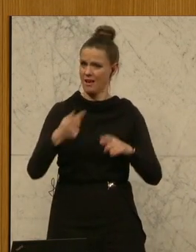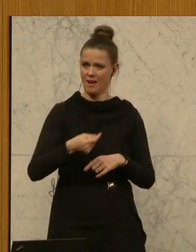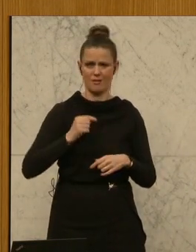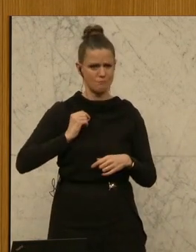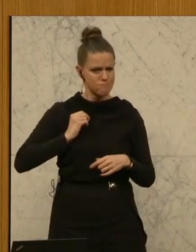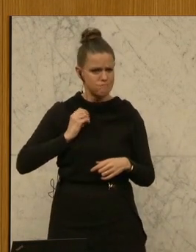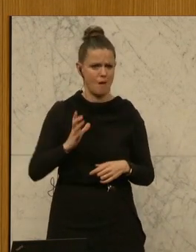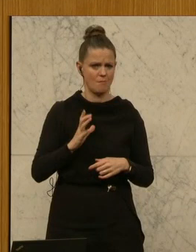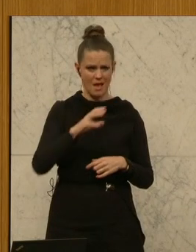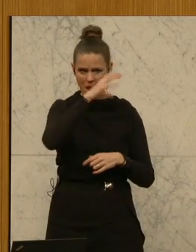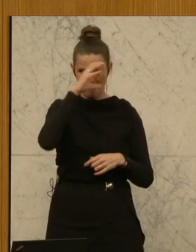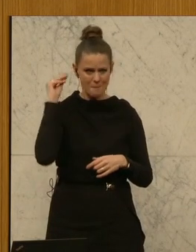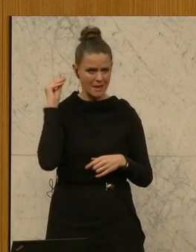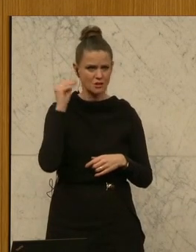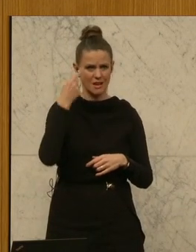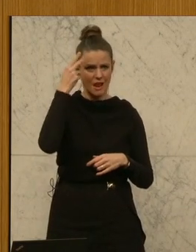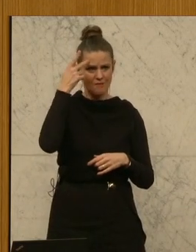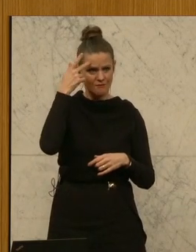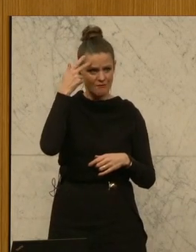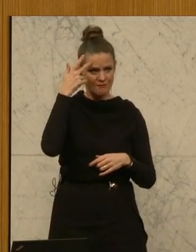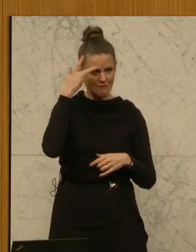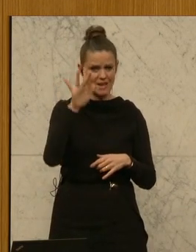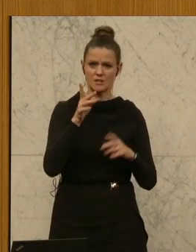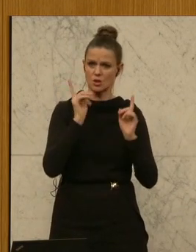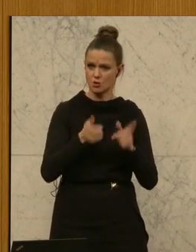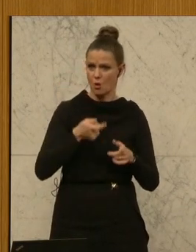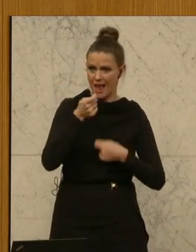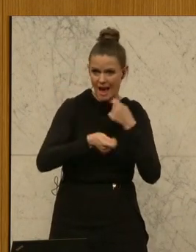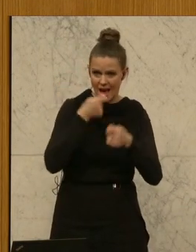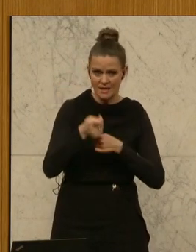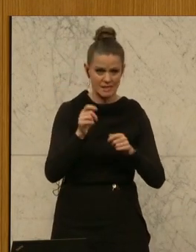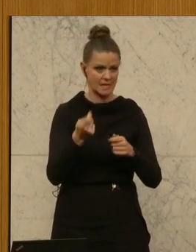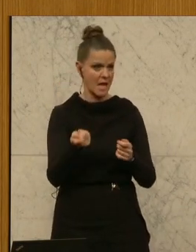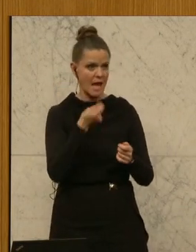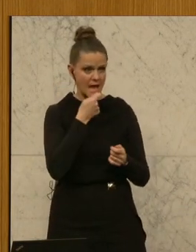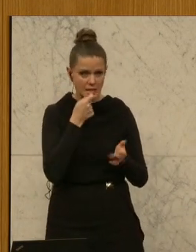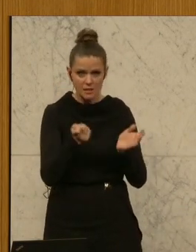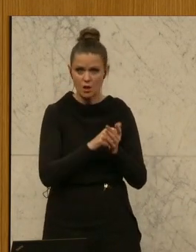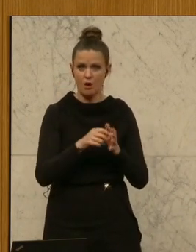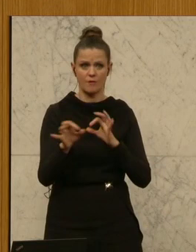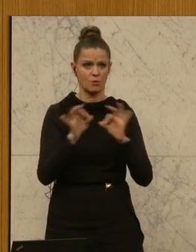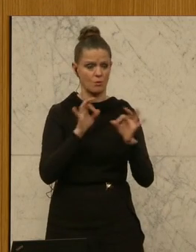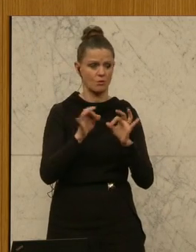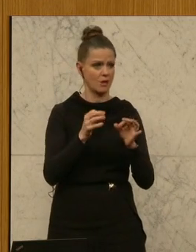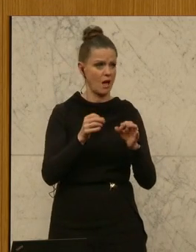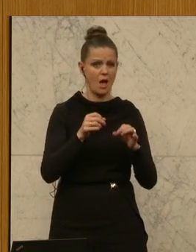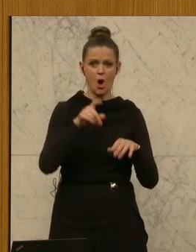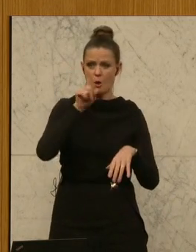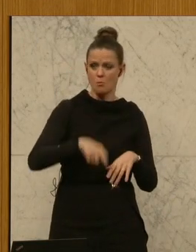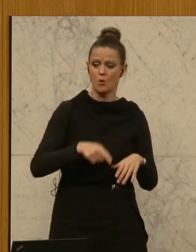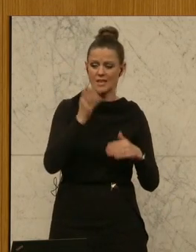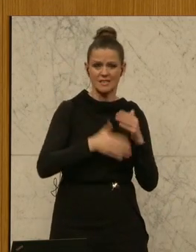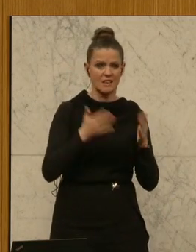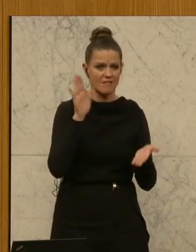Menschen nicht mehr wissen, soll man sich heizen, soll man sich in den Kühlschrank anfühlen und wir reden gar nicht, was bleibt am Monatshänden noch im Bärsel über,